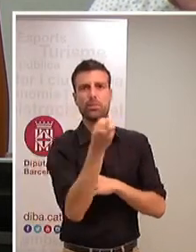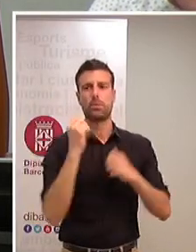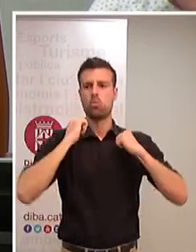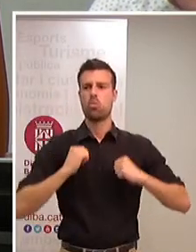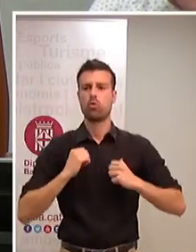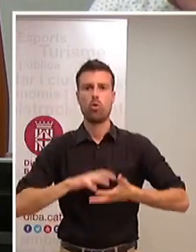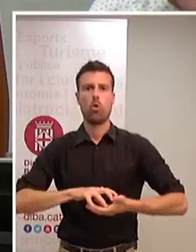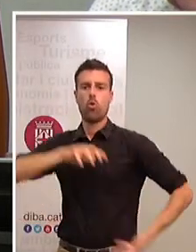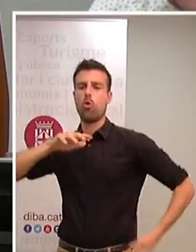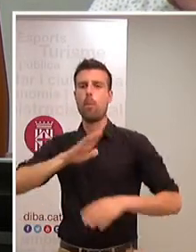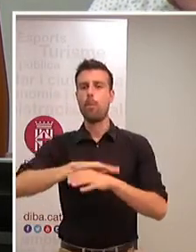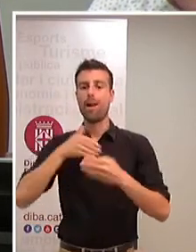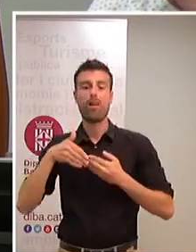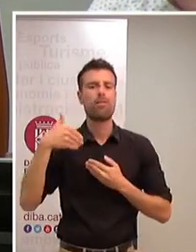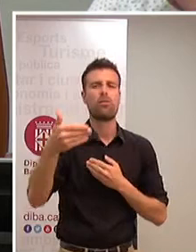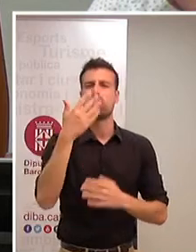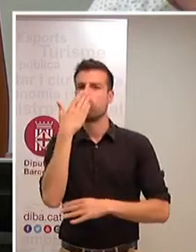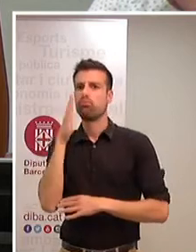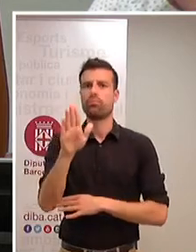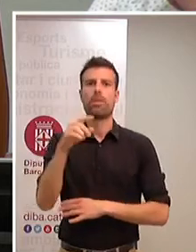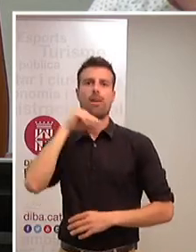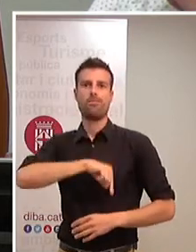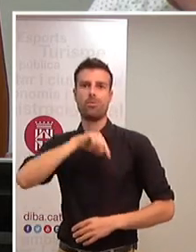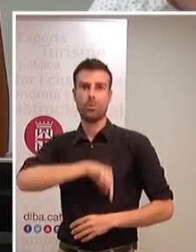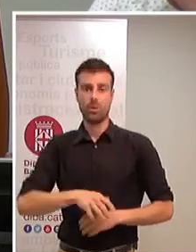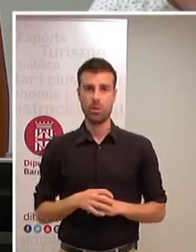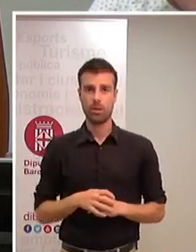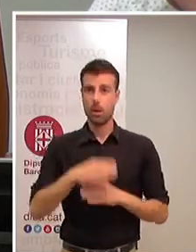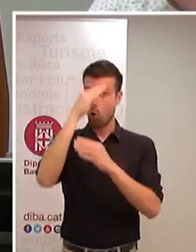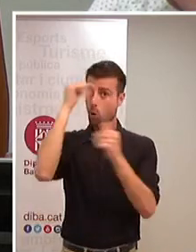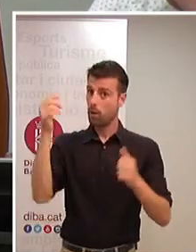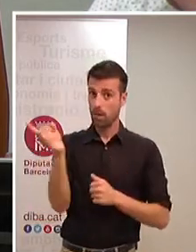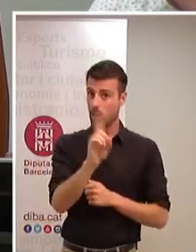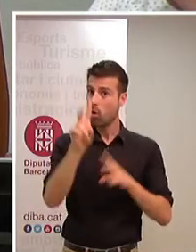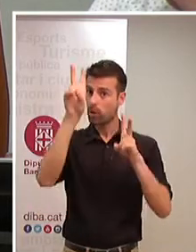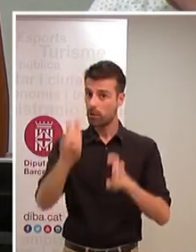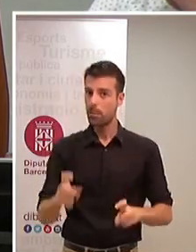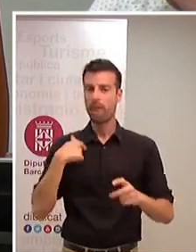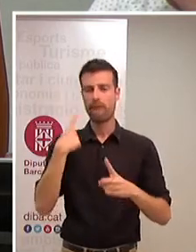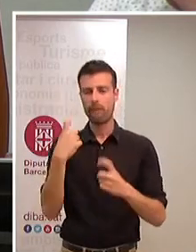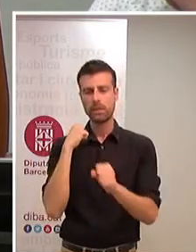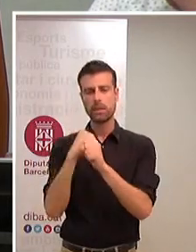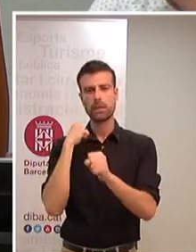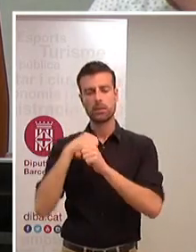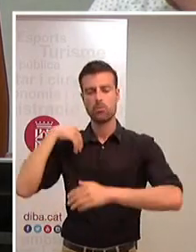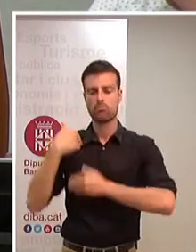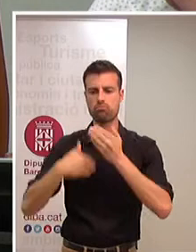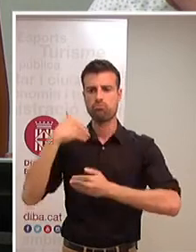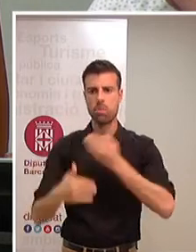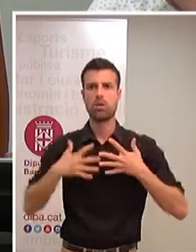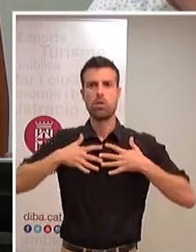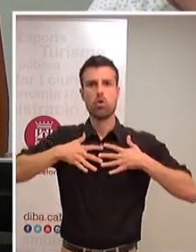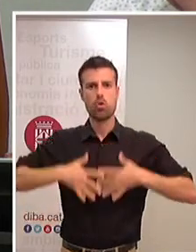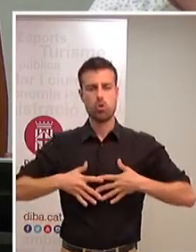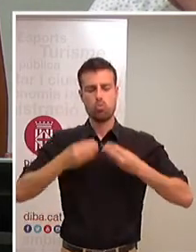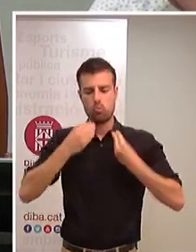fer front per tant a la intempèrie emocional no oblidem forjar aquesta impèrie i forjar aquests valors